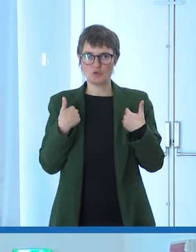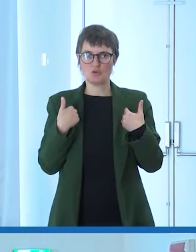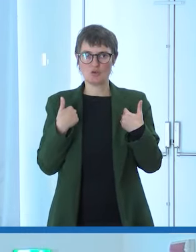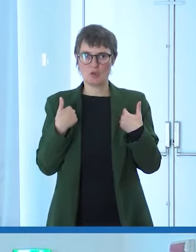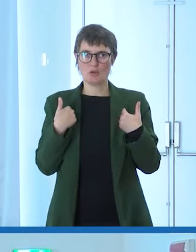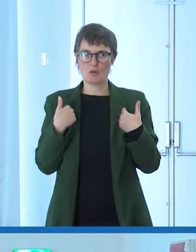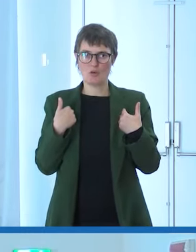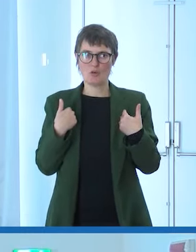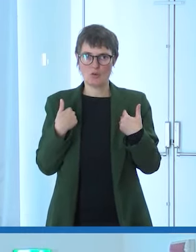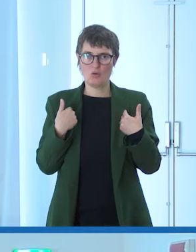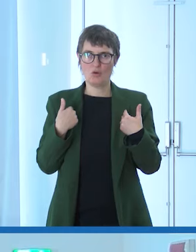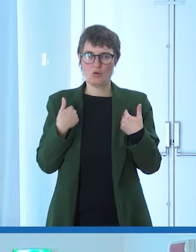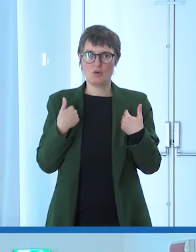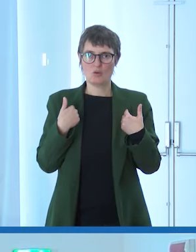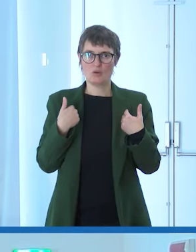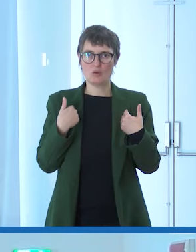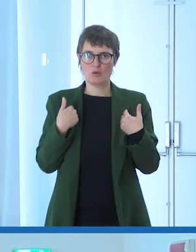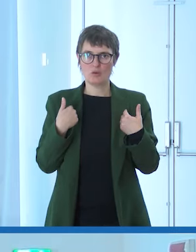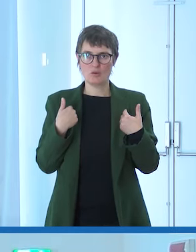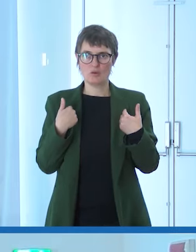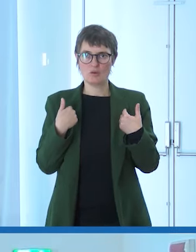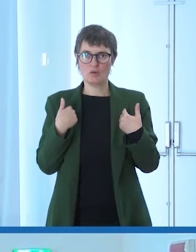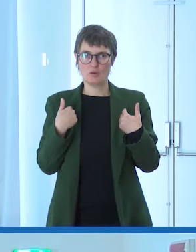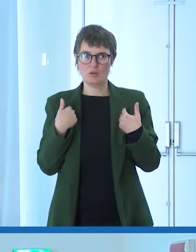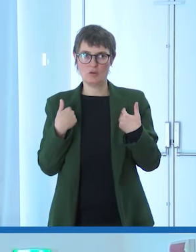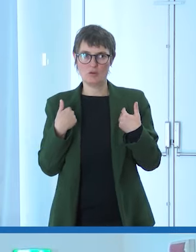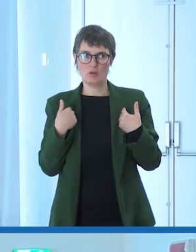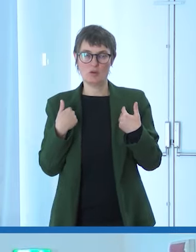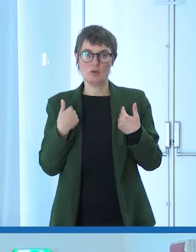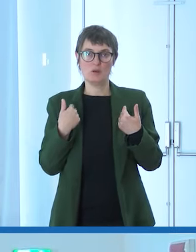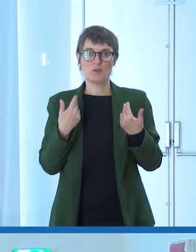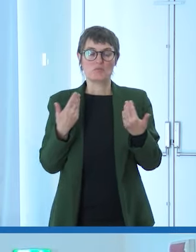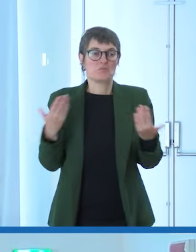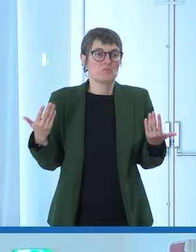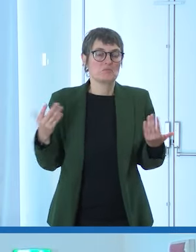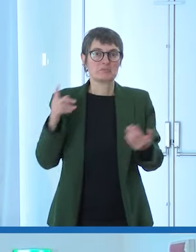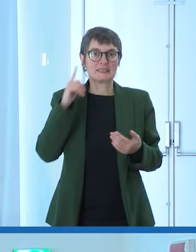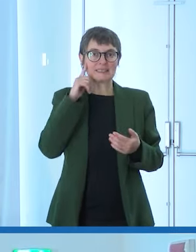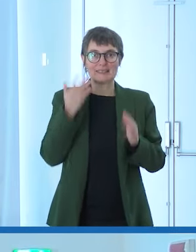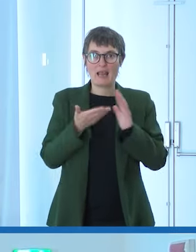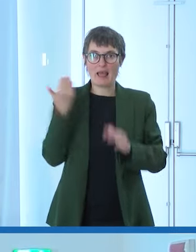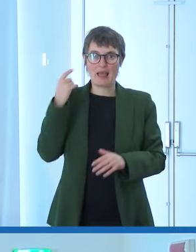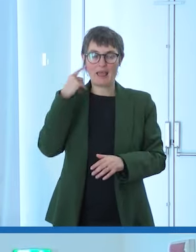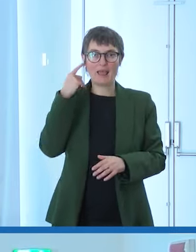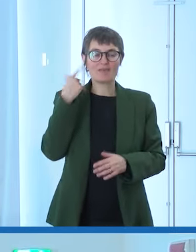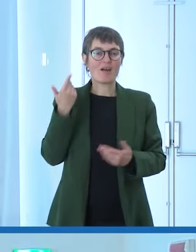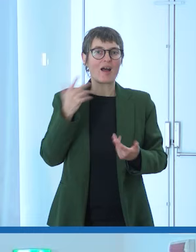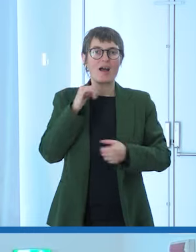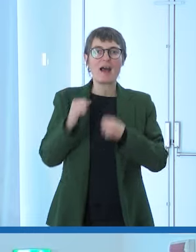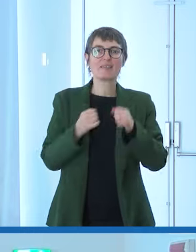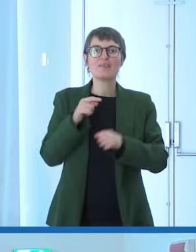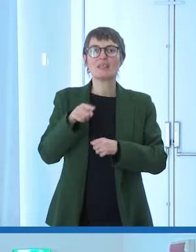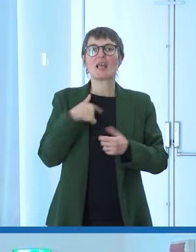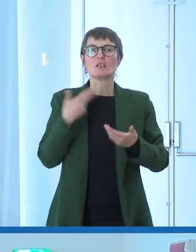impedito a svolgere qualsiasi attività sociale professionale e per la prima volta